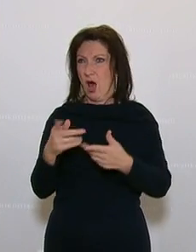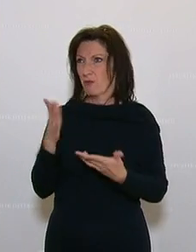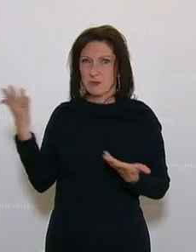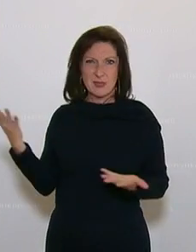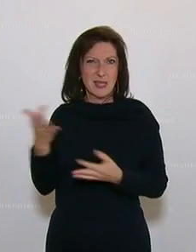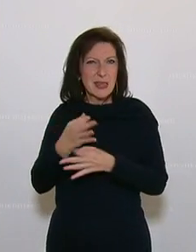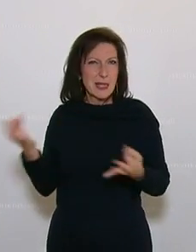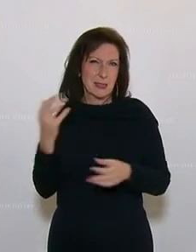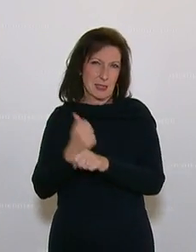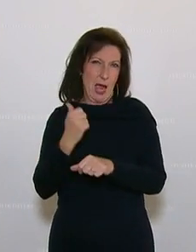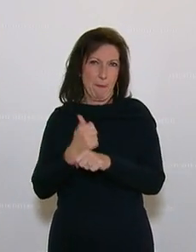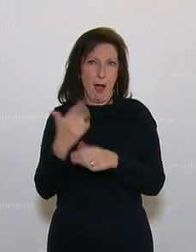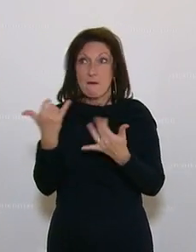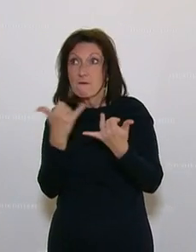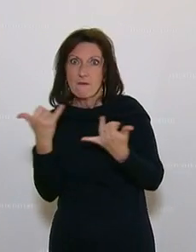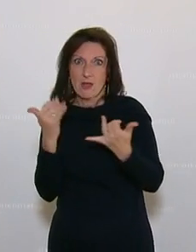erarbeiten.